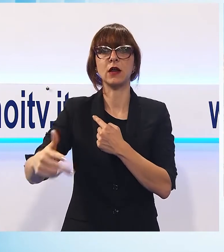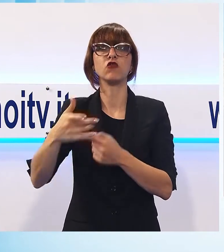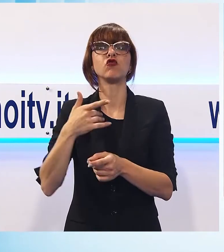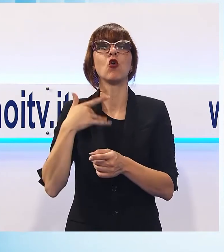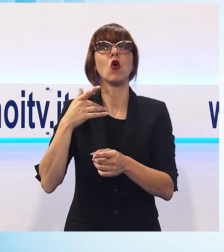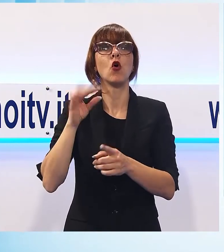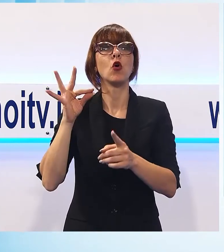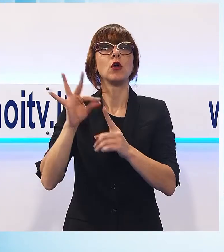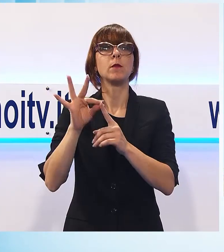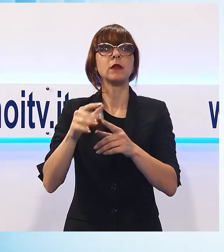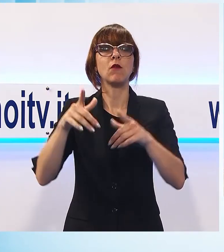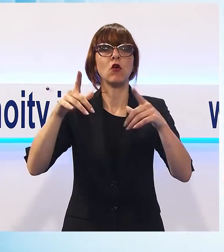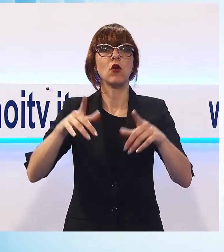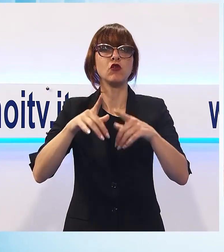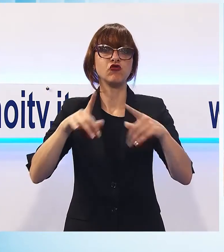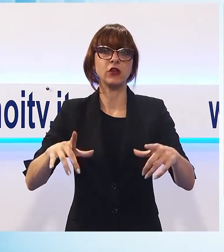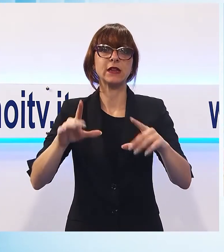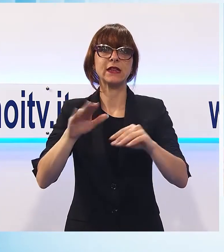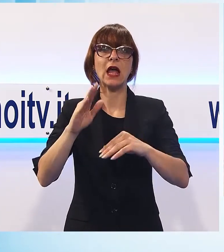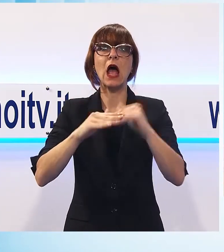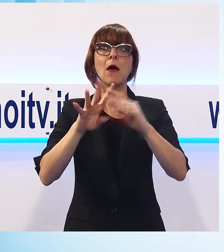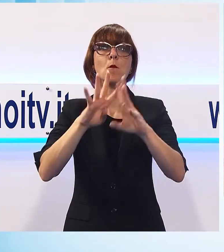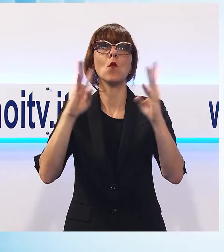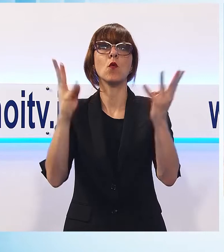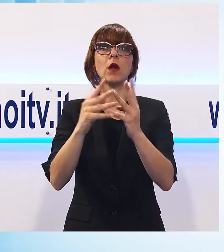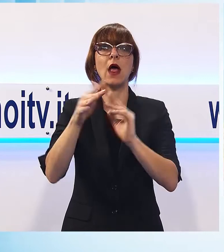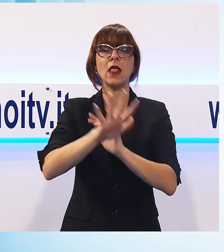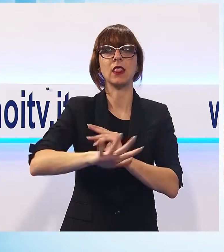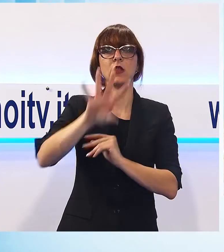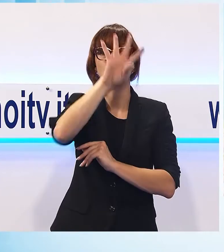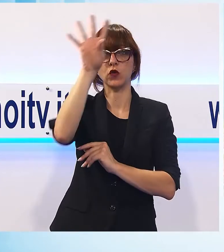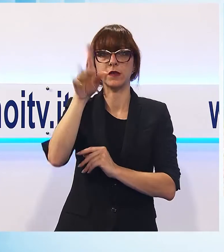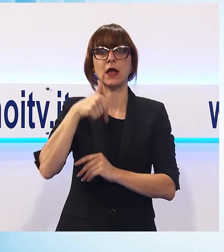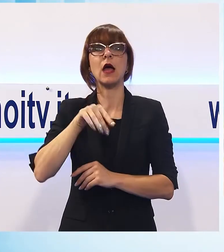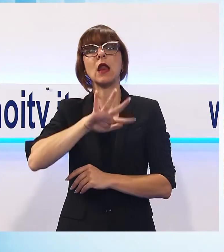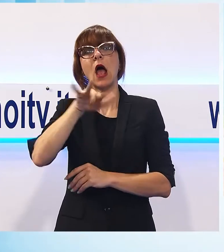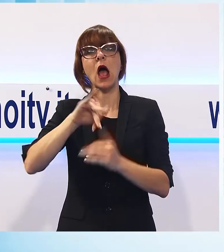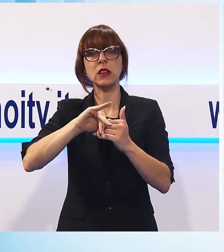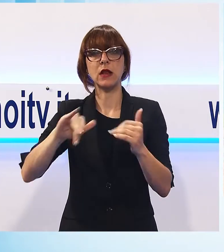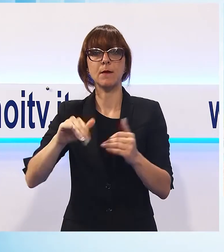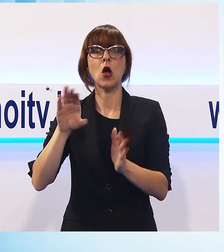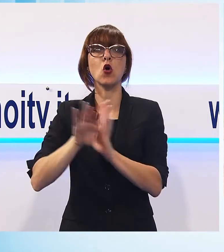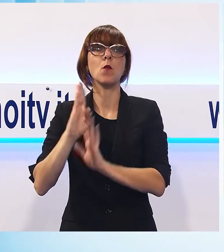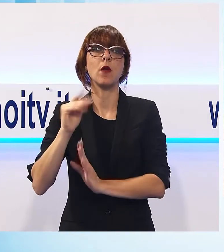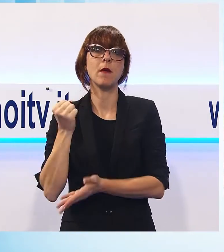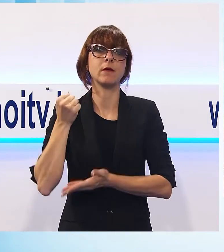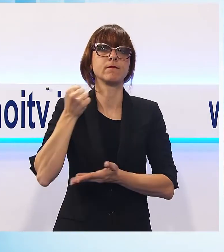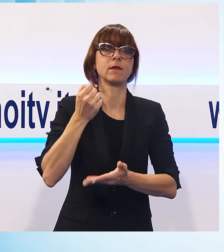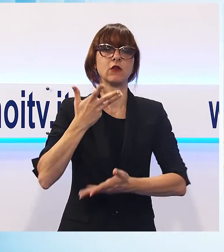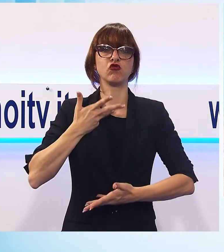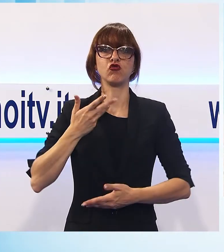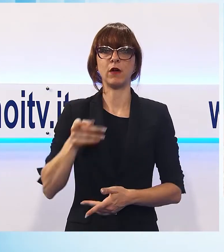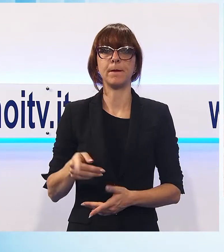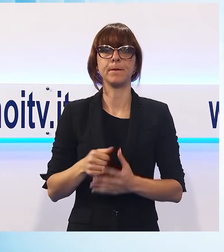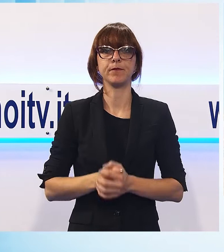murate della Toscana e di restanti 136 mila coperti con fondi propri dal comune di Barga. Come spiegato dall'assessore ai